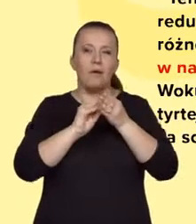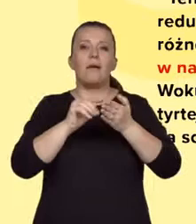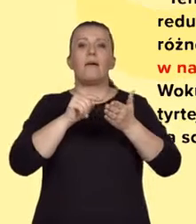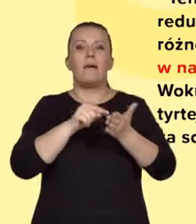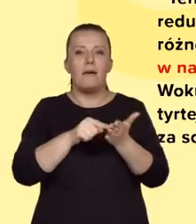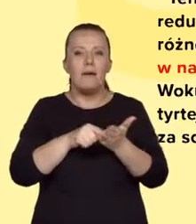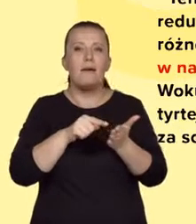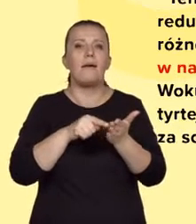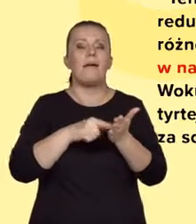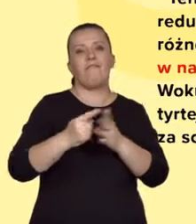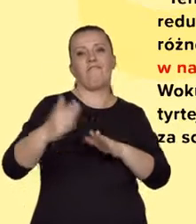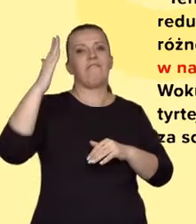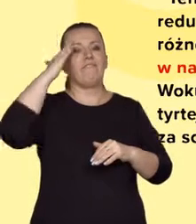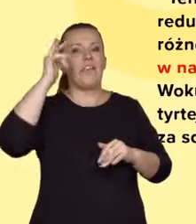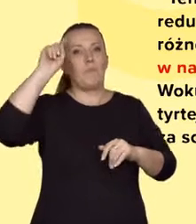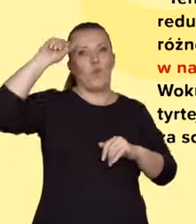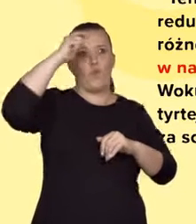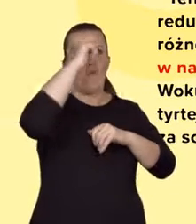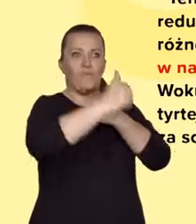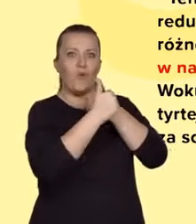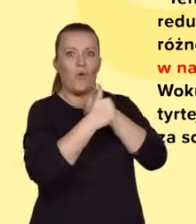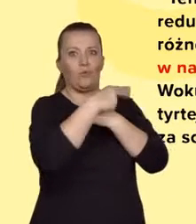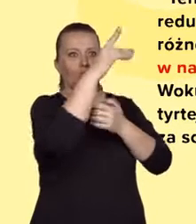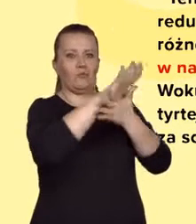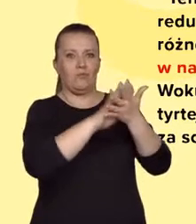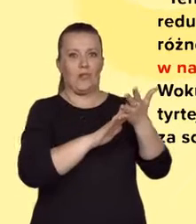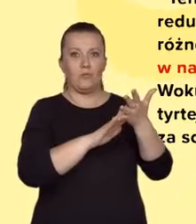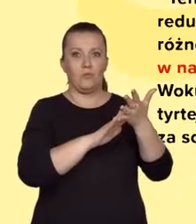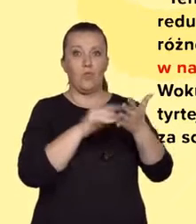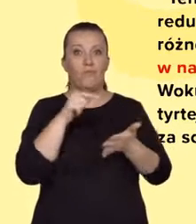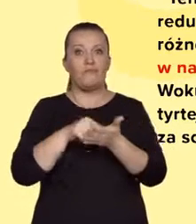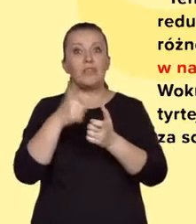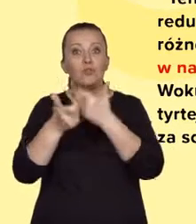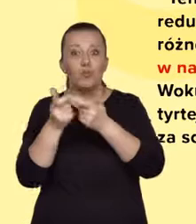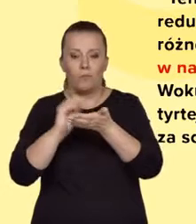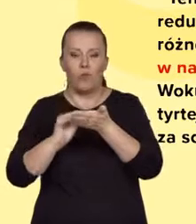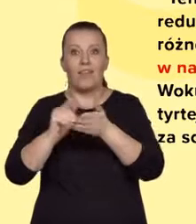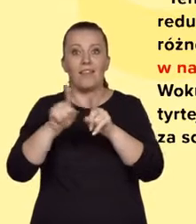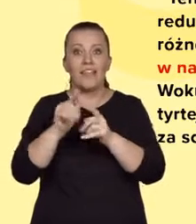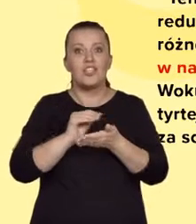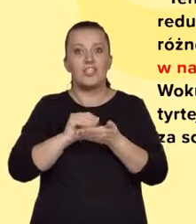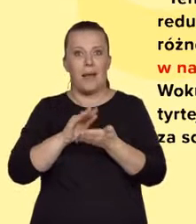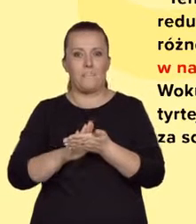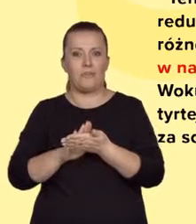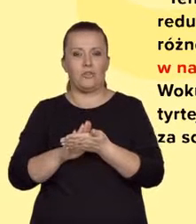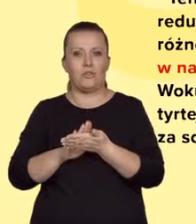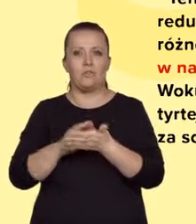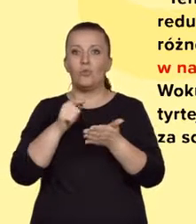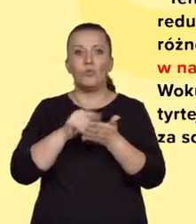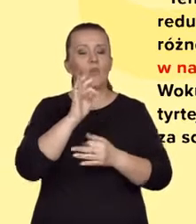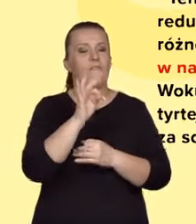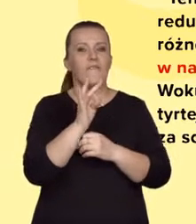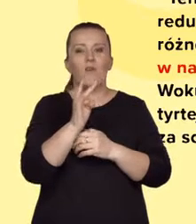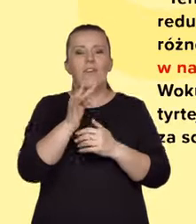pozwoli Ci odczytać główną myśl tego tekstu. Zapisz ją. I to jest jedno z najważniejszych Twoich zadań,